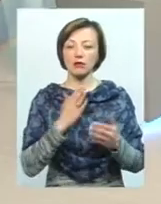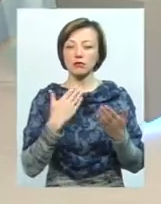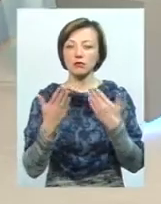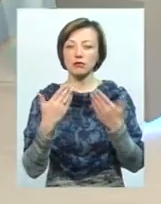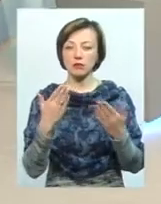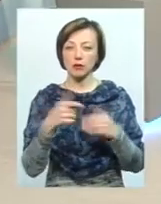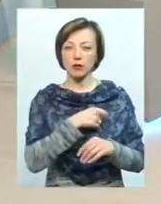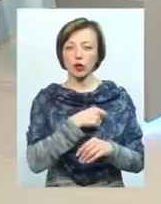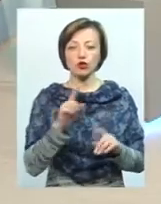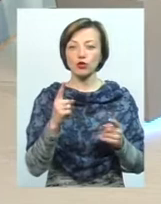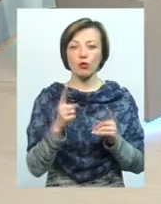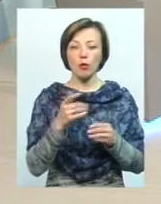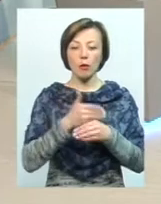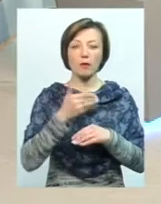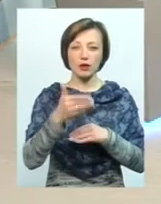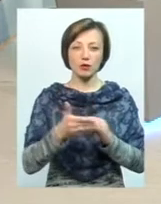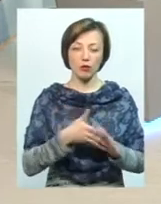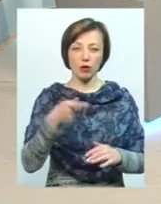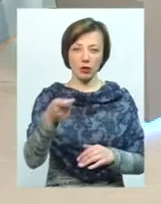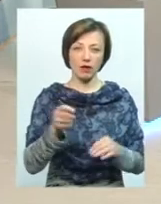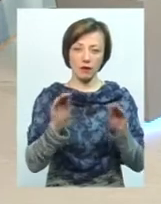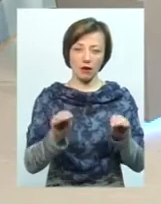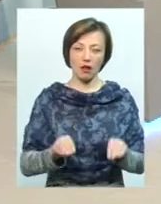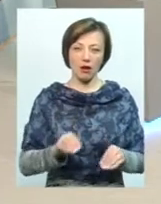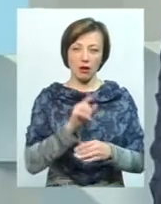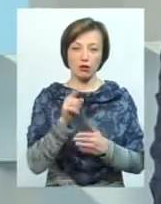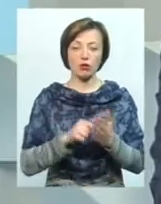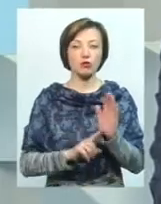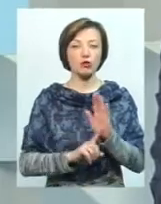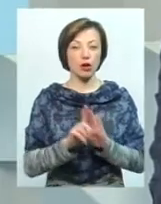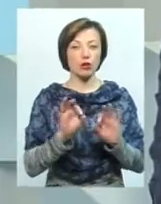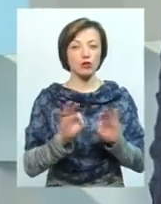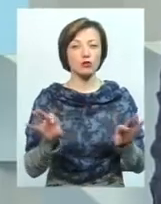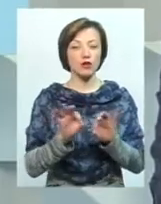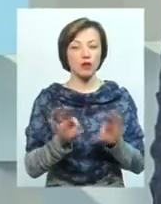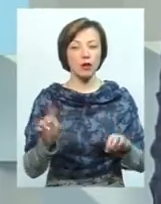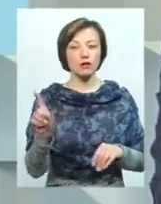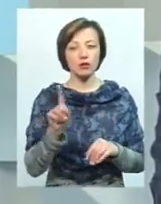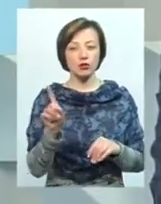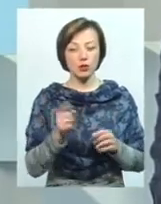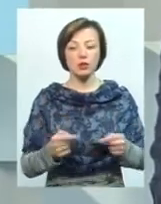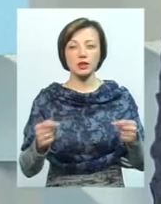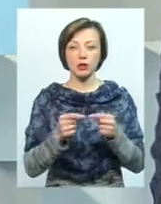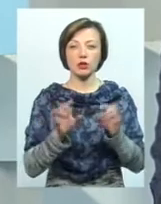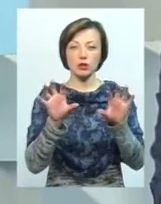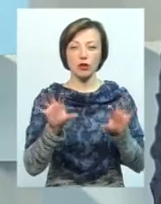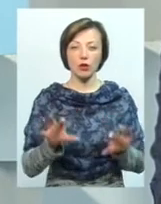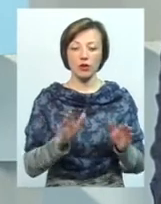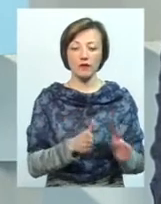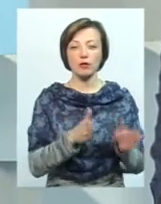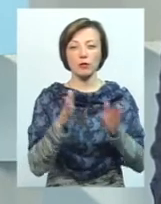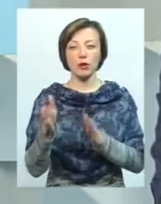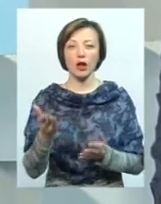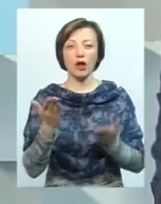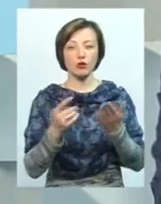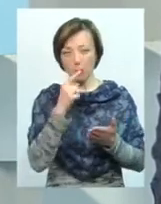приводу того, чому він не вчасно подав декларацію. Ну, спочатку він розповідав, що згідно закону, це відтерміновувся, якщо